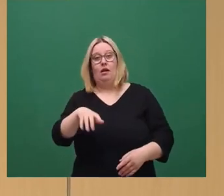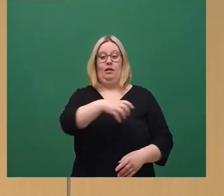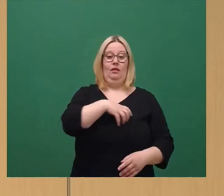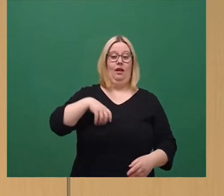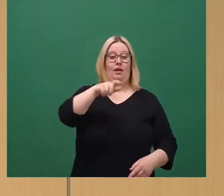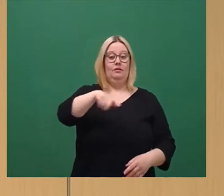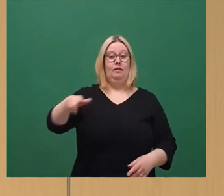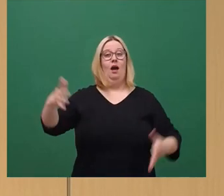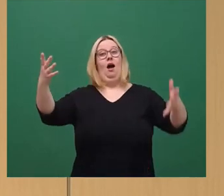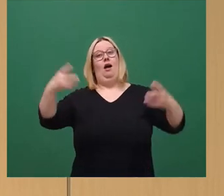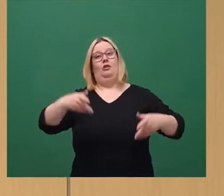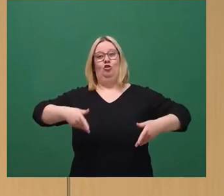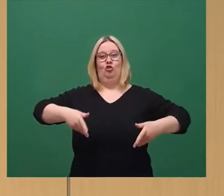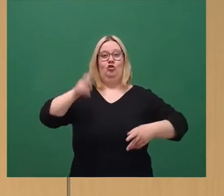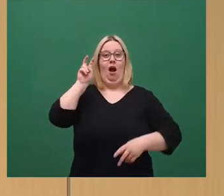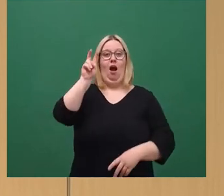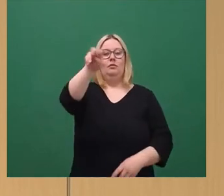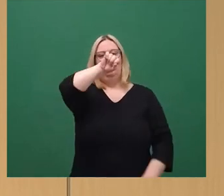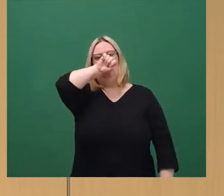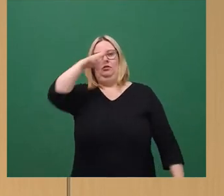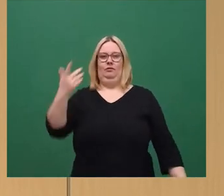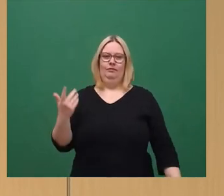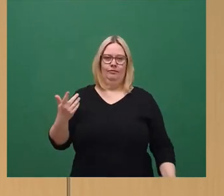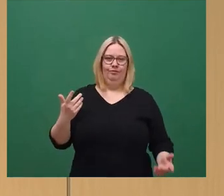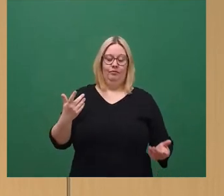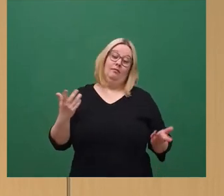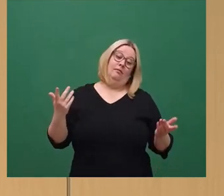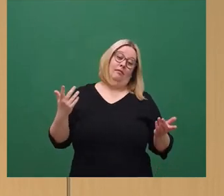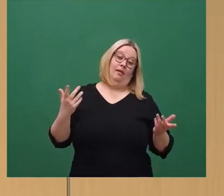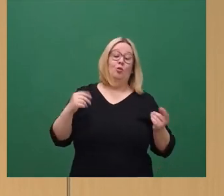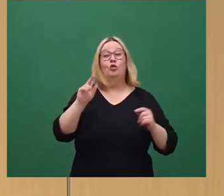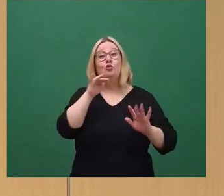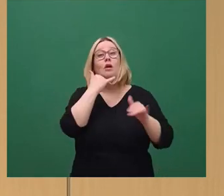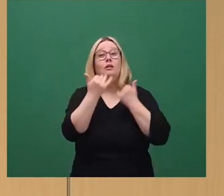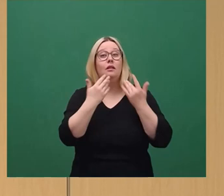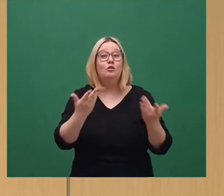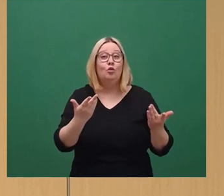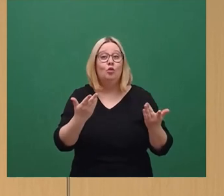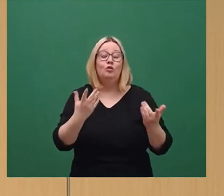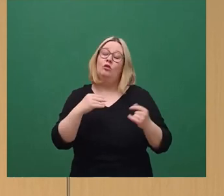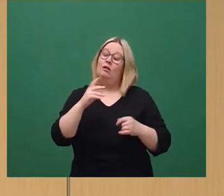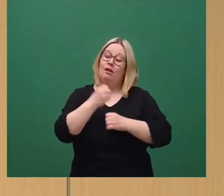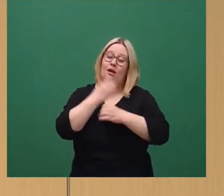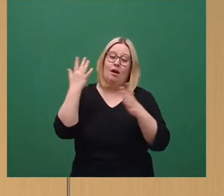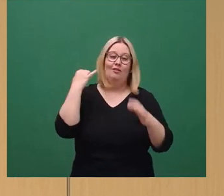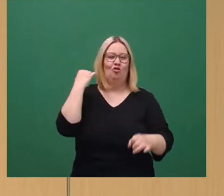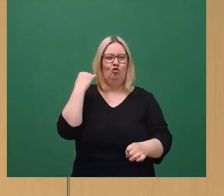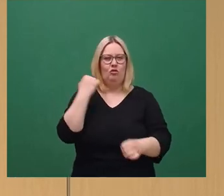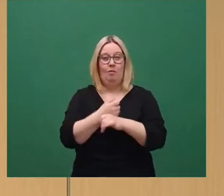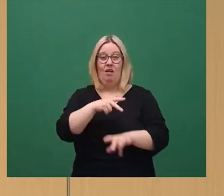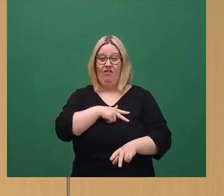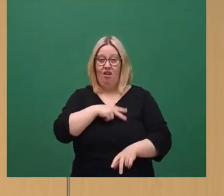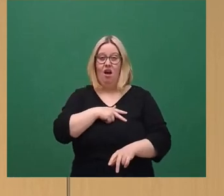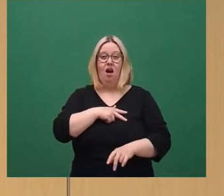lieben ihre Straßenbahnen. Und das ist glücklicherweise nicht nur Hörensagen, sondern es lässt sich mit alljährlich den Bestnoten im